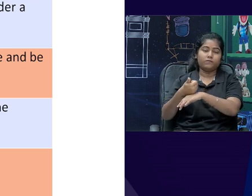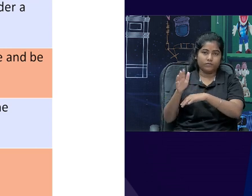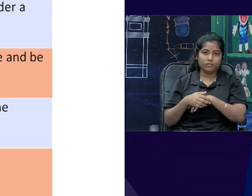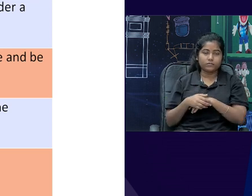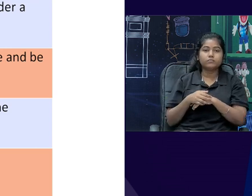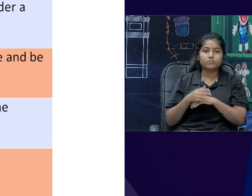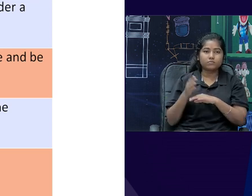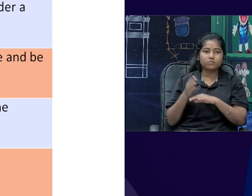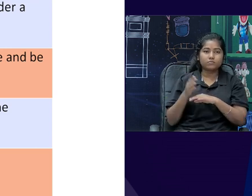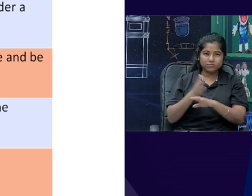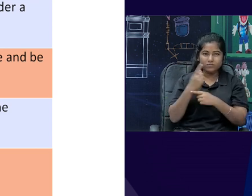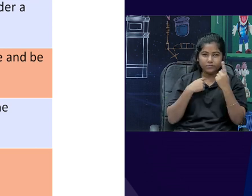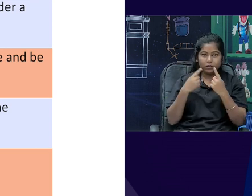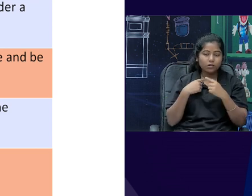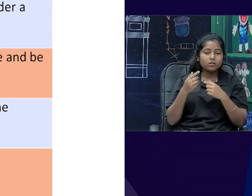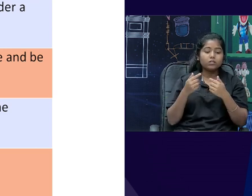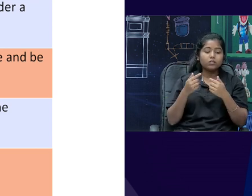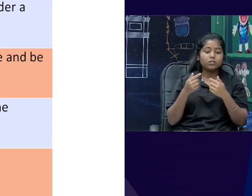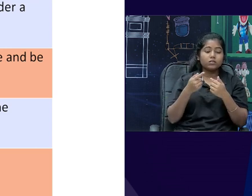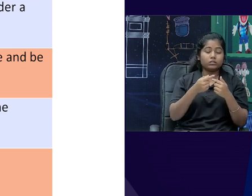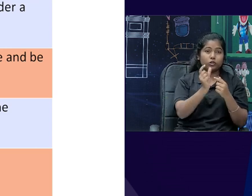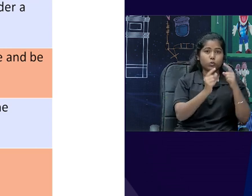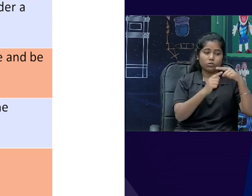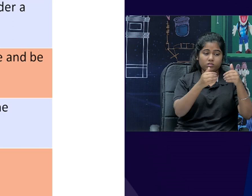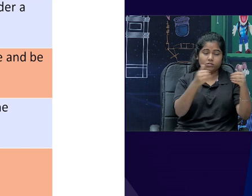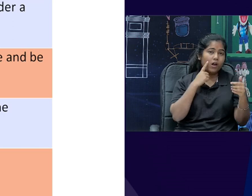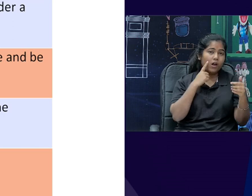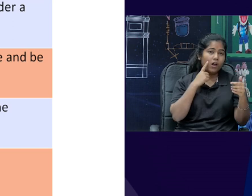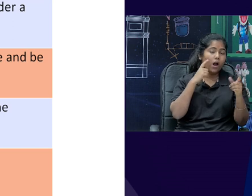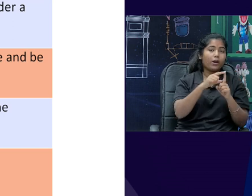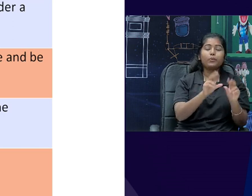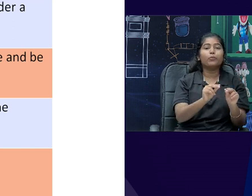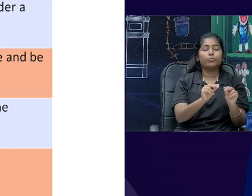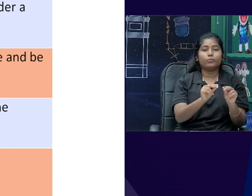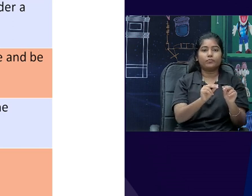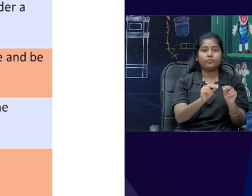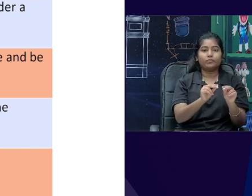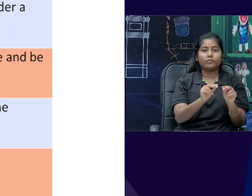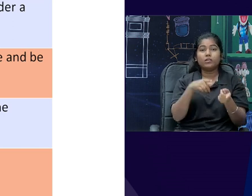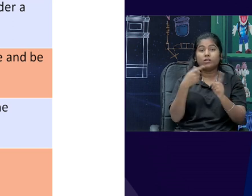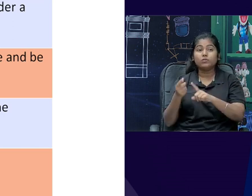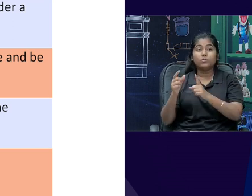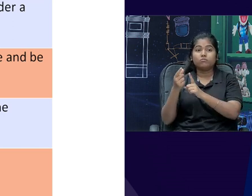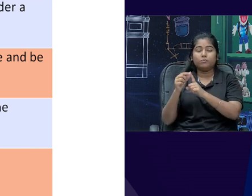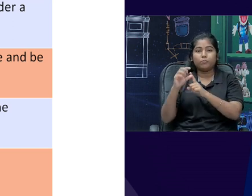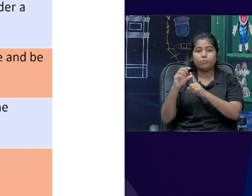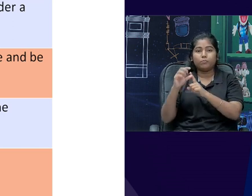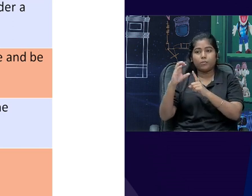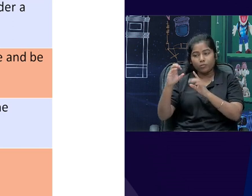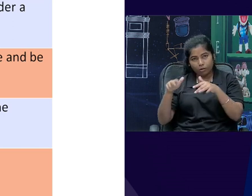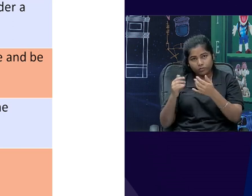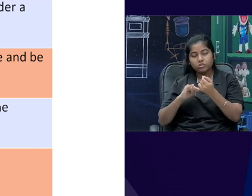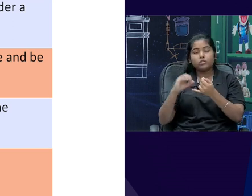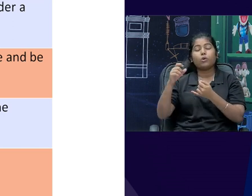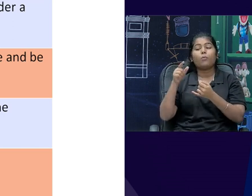identity नहीं है, separate from the government, पर जो statutory corporation या public corporation है, उसके पास separate entity है,